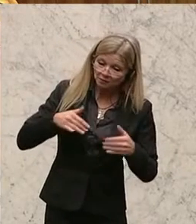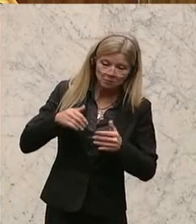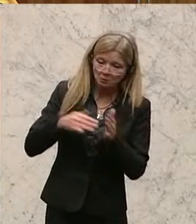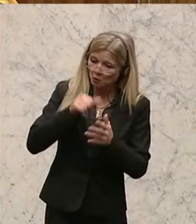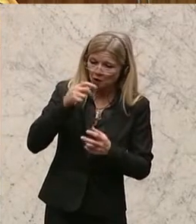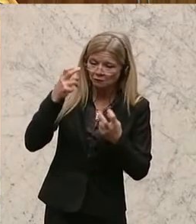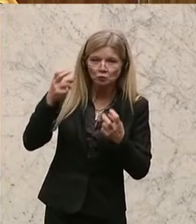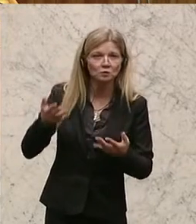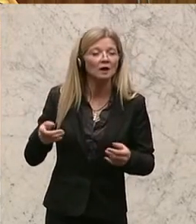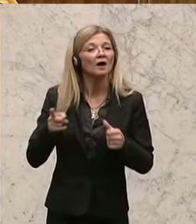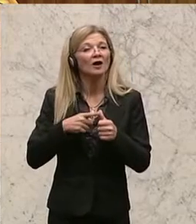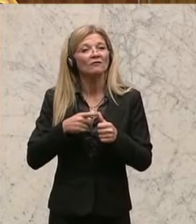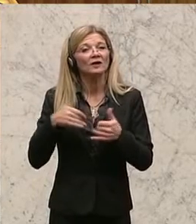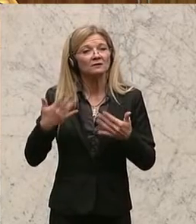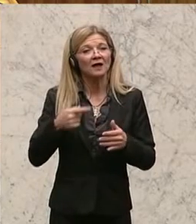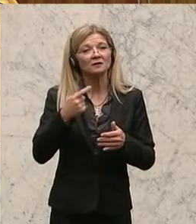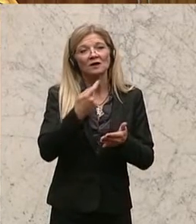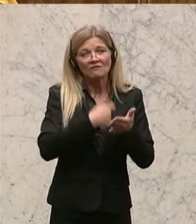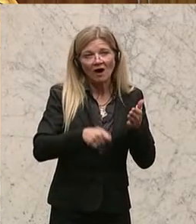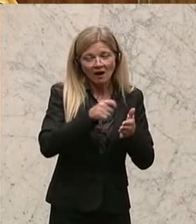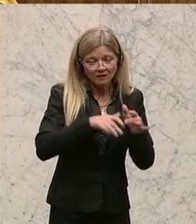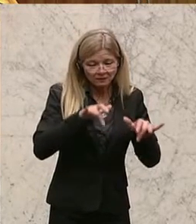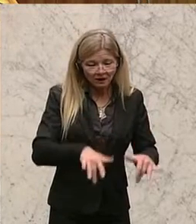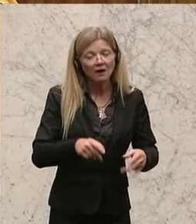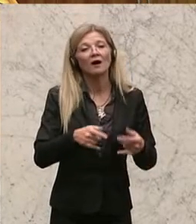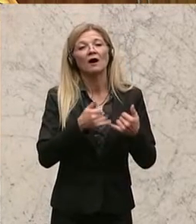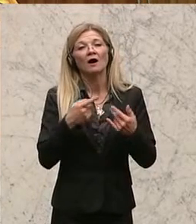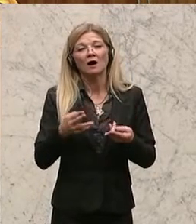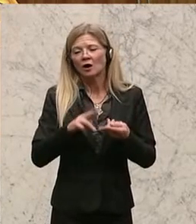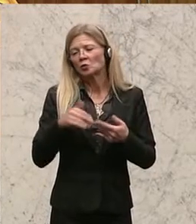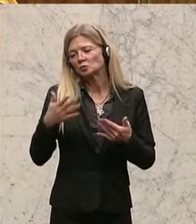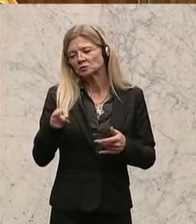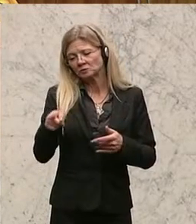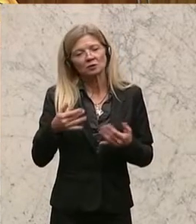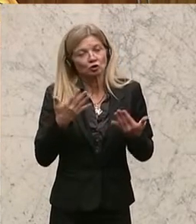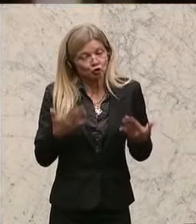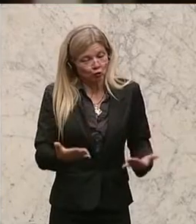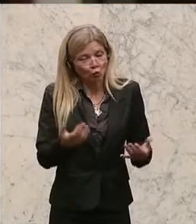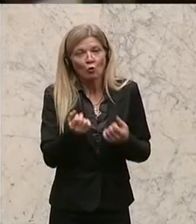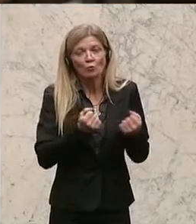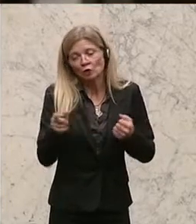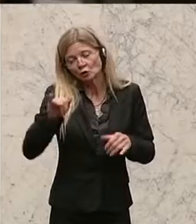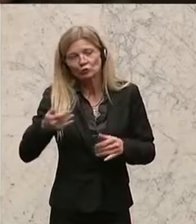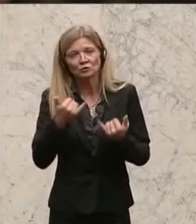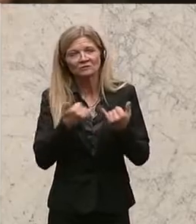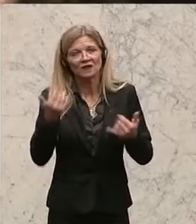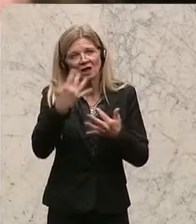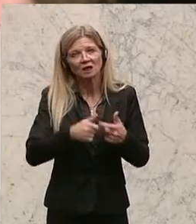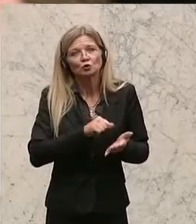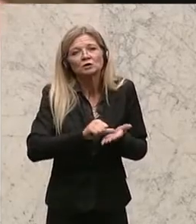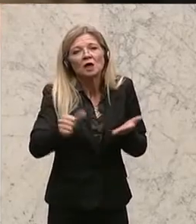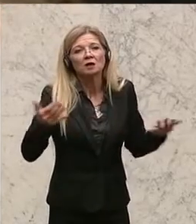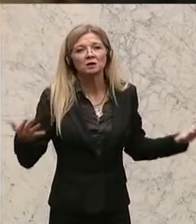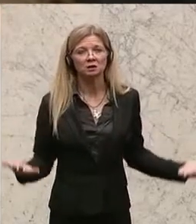Ihnen dann die Zeche für diese desaströse Regierungspolitik präsentiert wird. Applaus